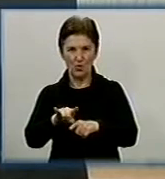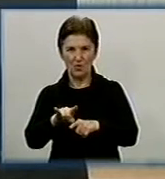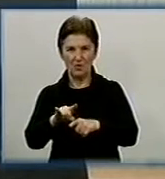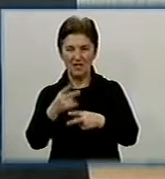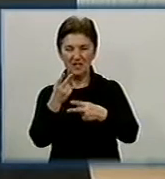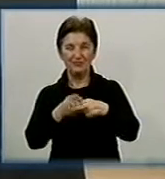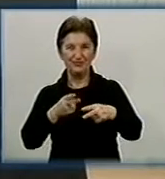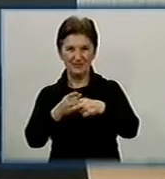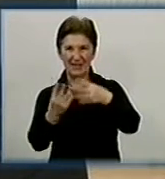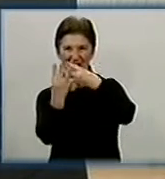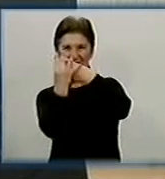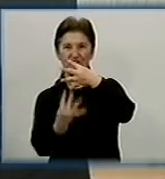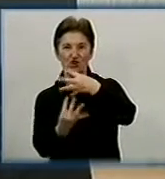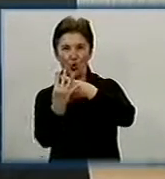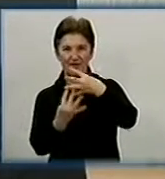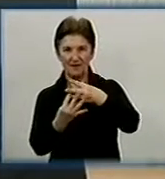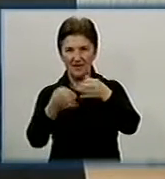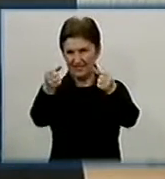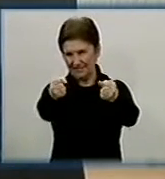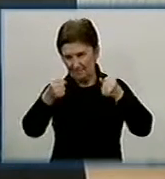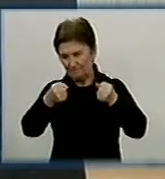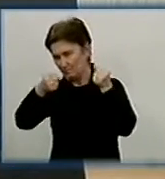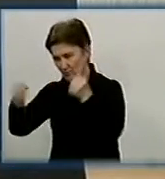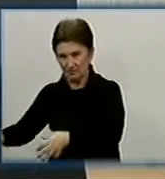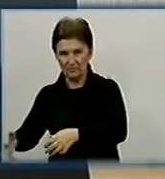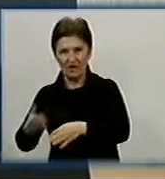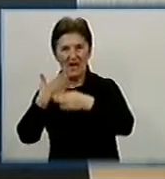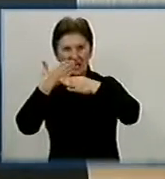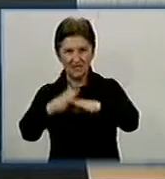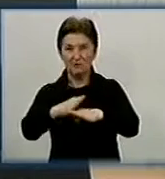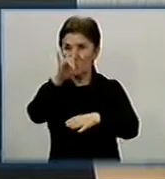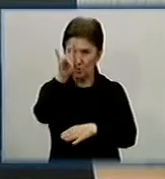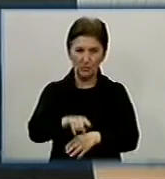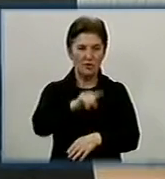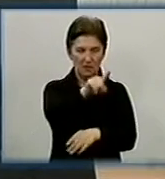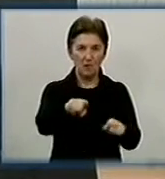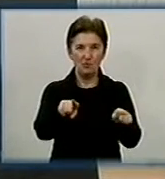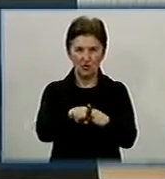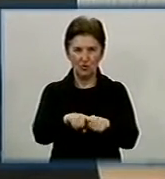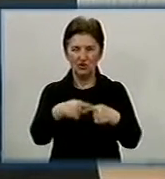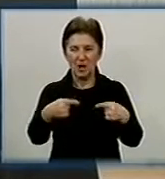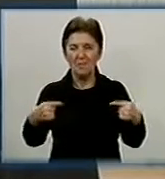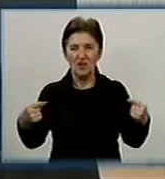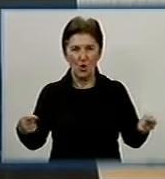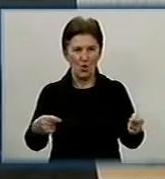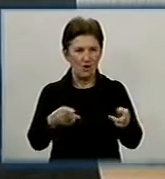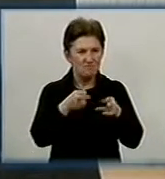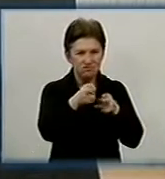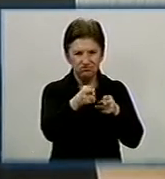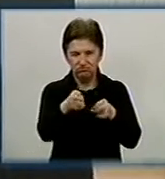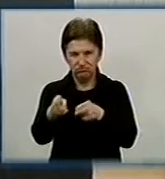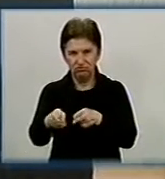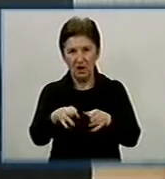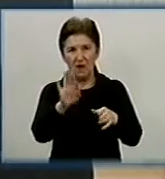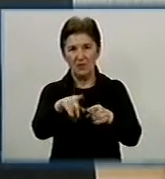вибив вікно, заліз туди, взяв майно, теж там було майно. Після цього я виліз з